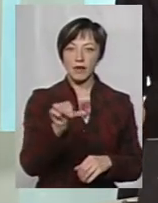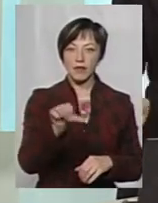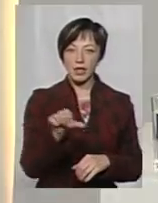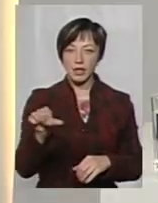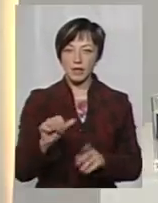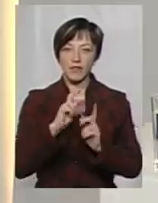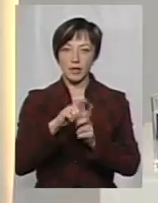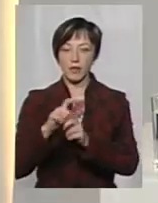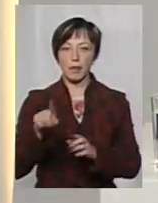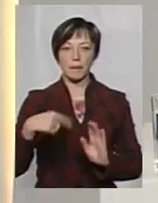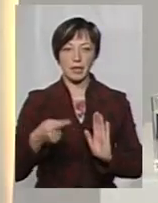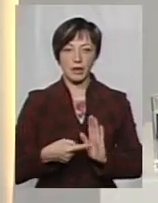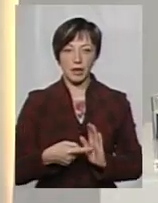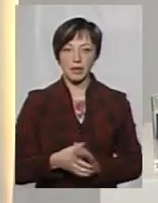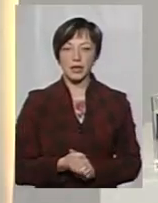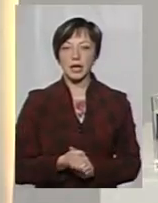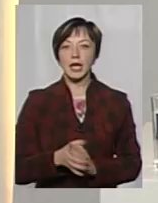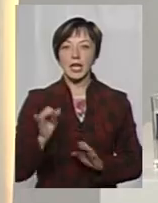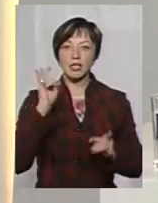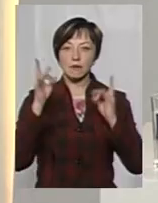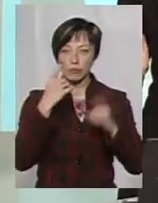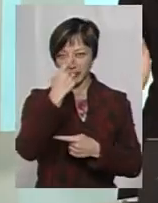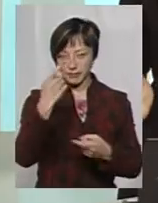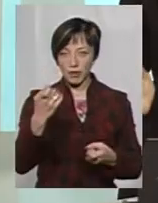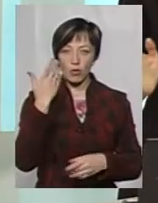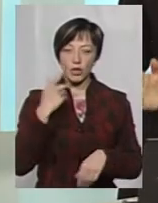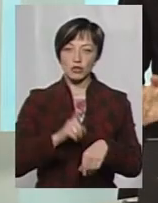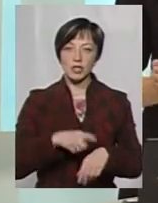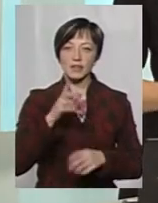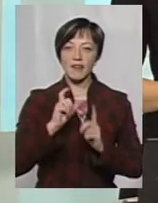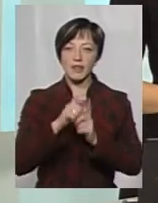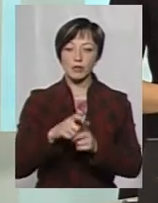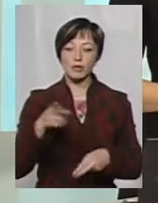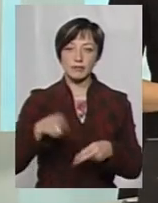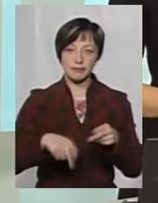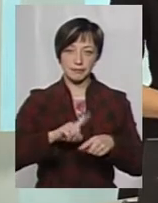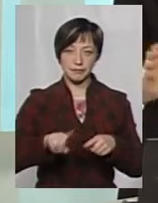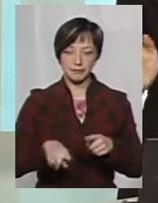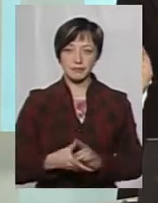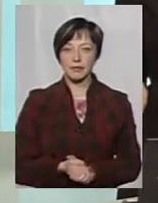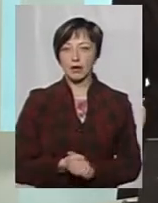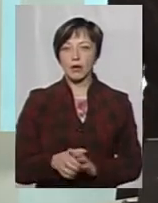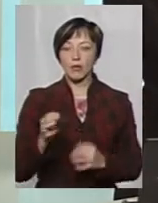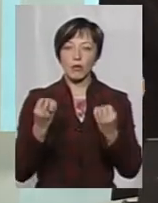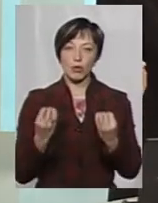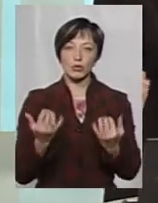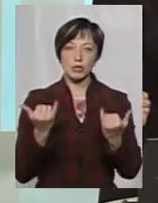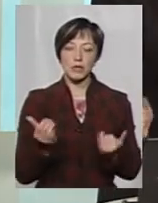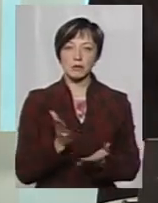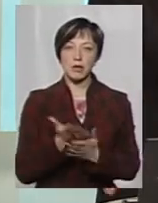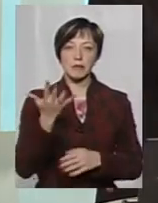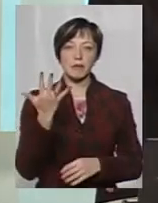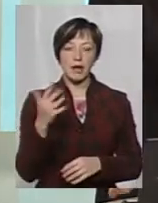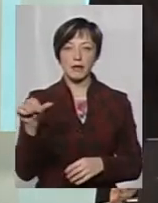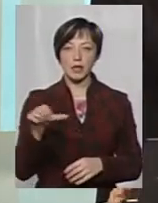Дякую за Сигнал буде сповіщати, коли час для відповіді добігатиме кінця. А просто зараз маєте 5